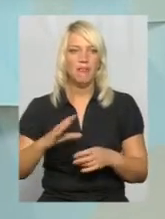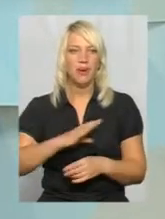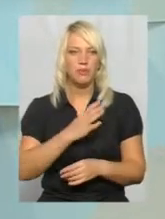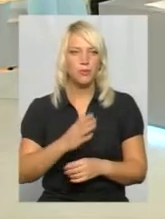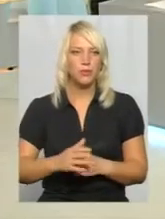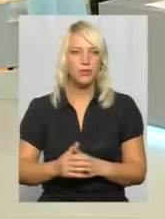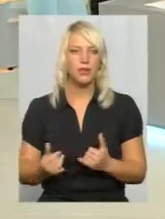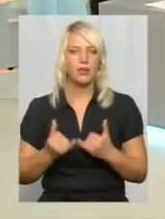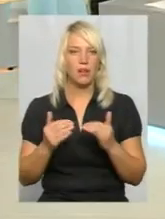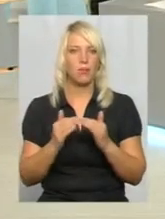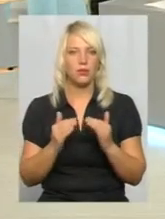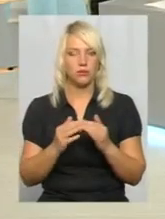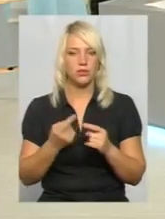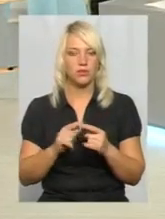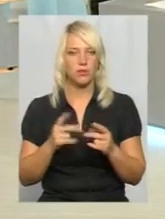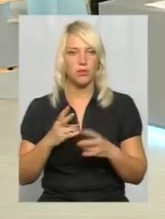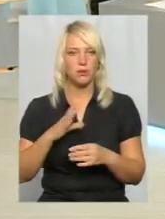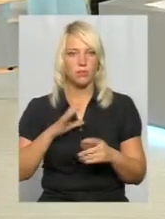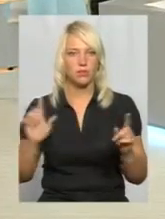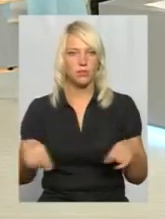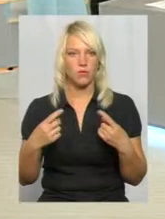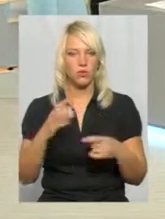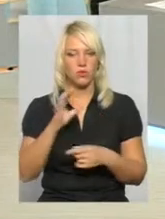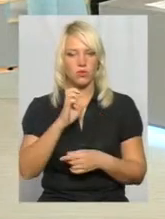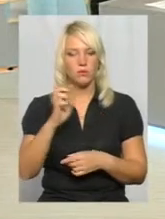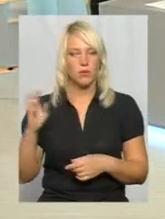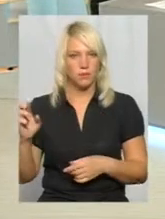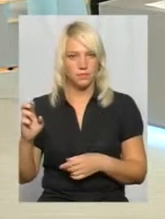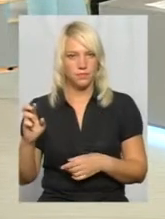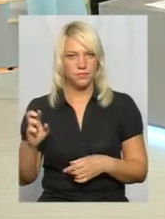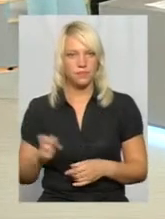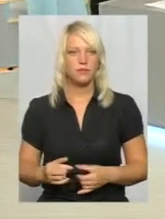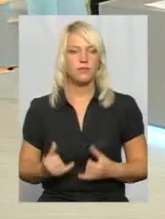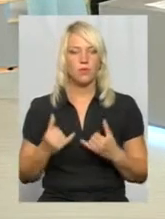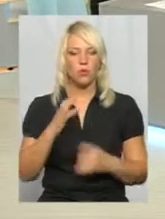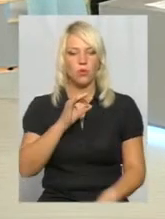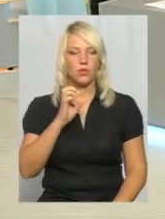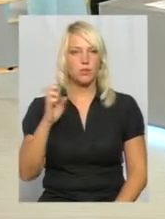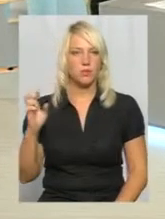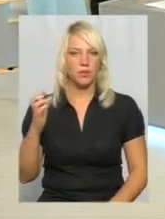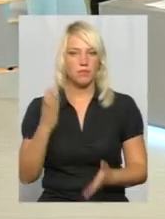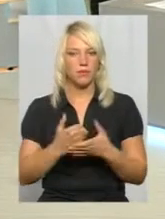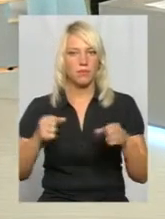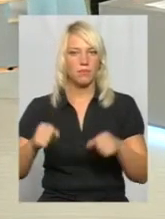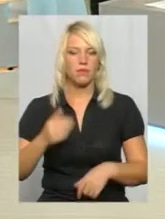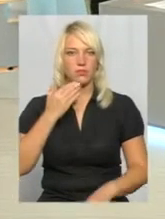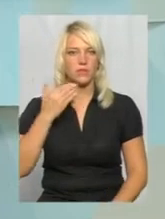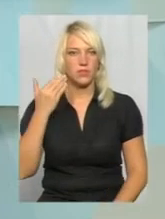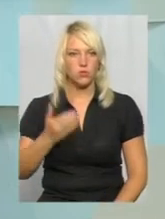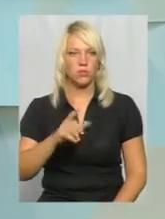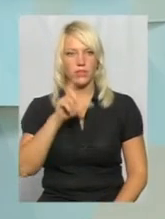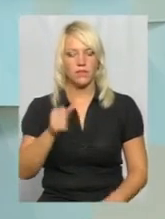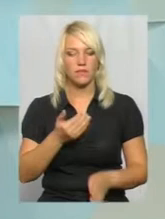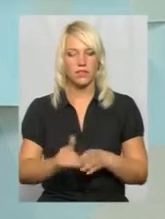Для будинку це має бути створене ОСББ. ОСББ має право звернутися за